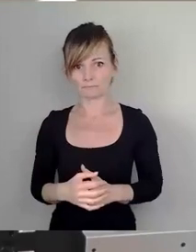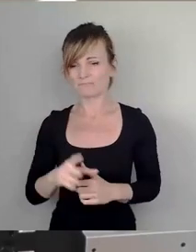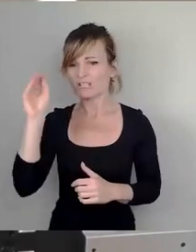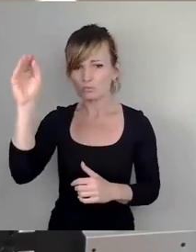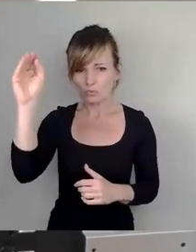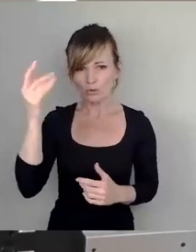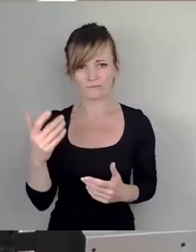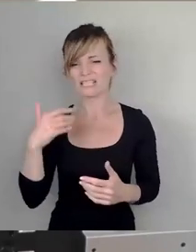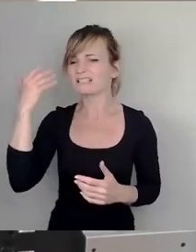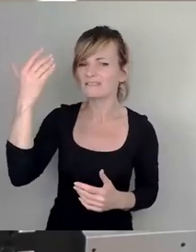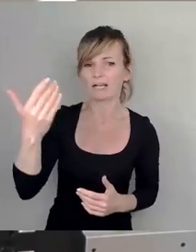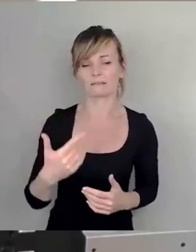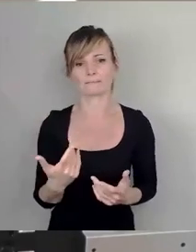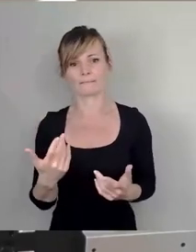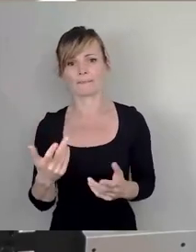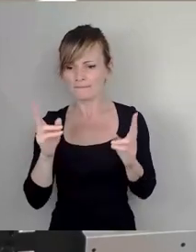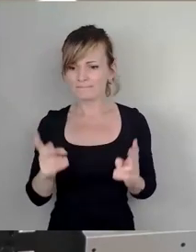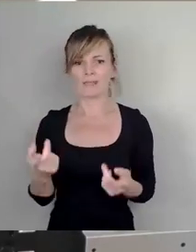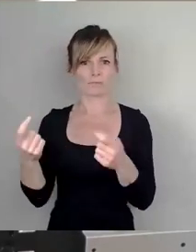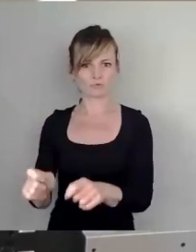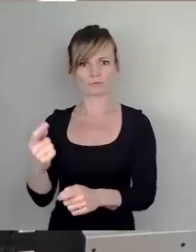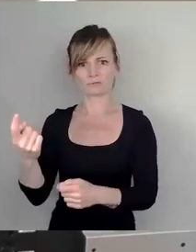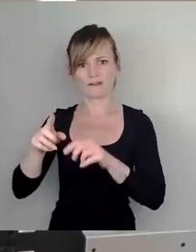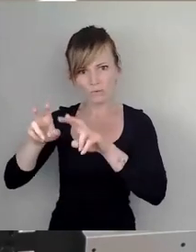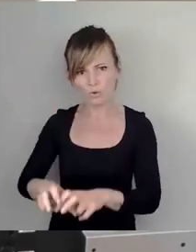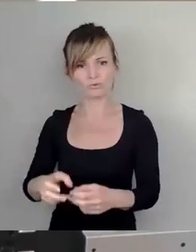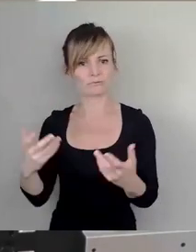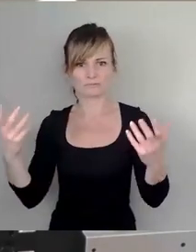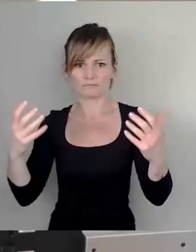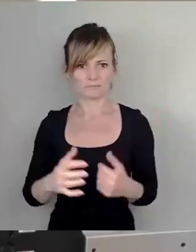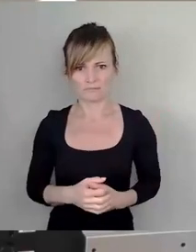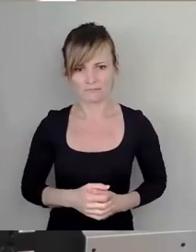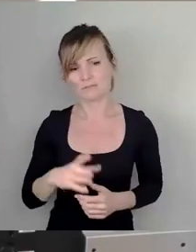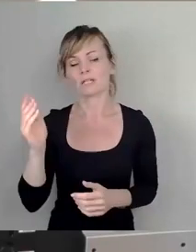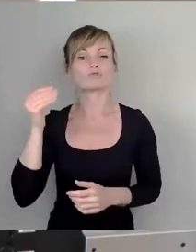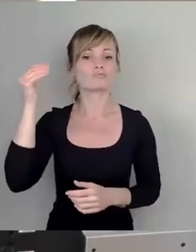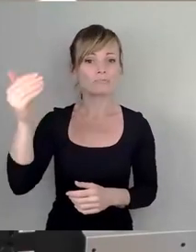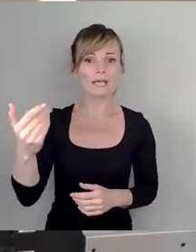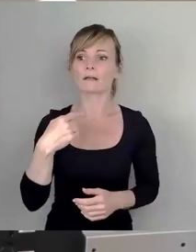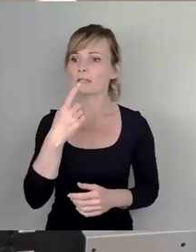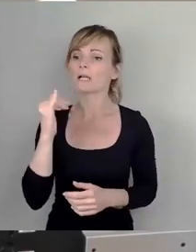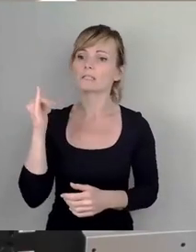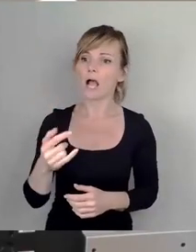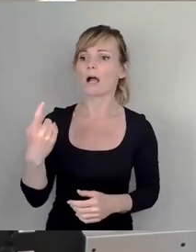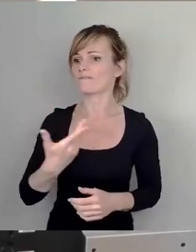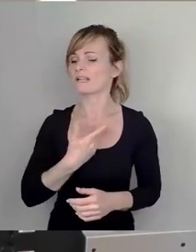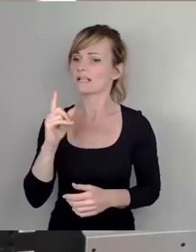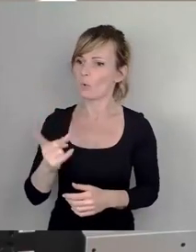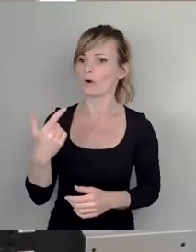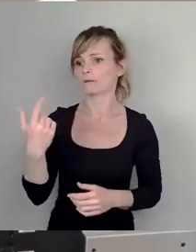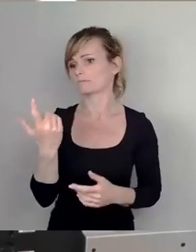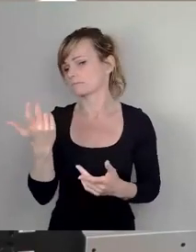irgendwann dann tatsächlich abschließend erforscht ist und wir zum späteren Zeitpunkt der Meinung sind, wir wollen sie doch nochmal mit einer